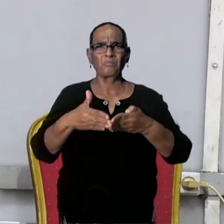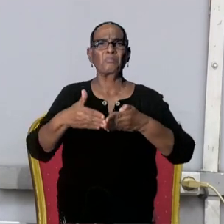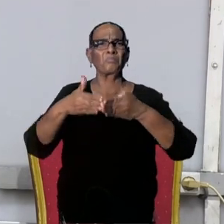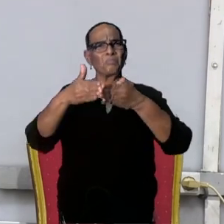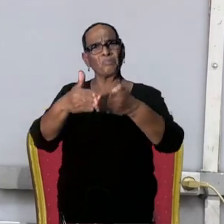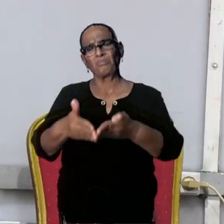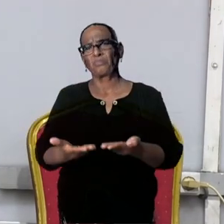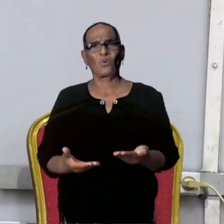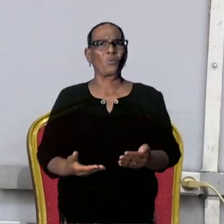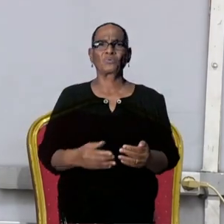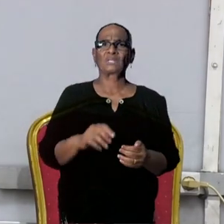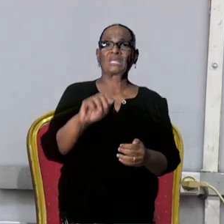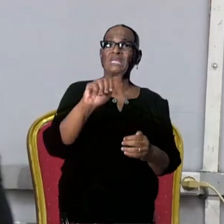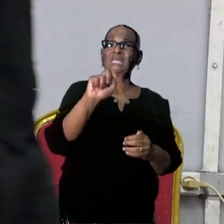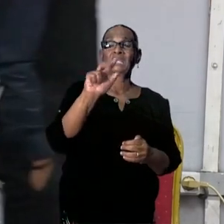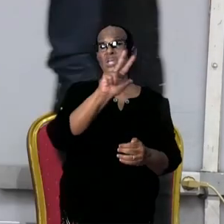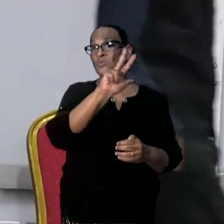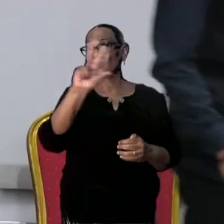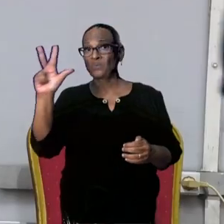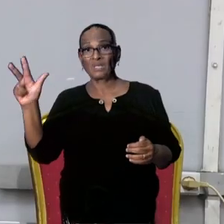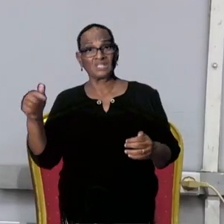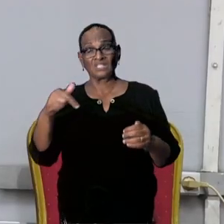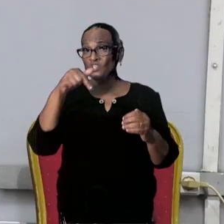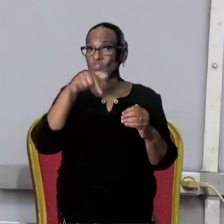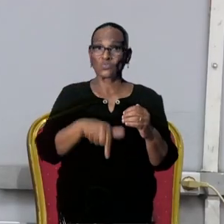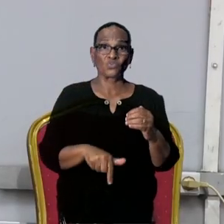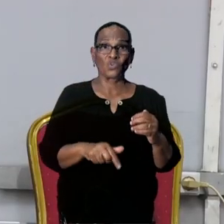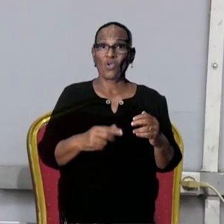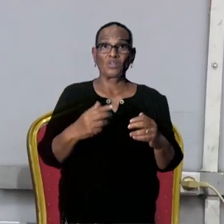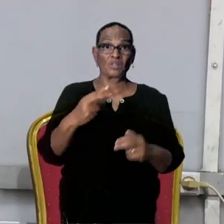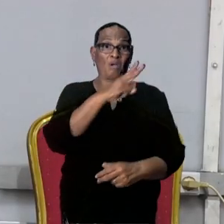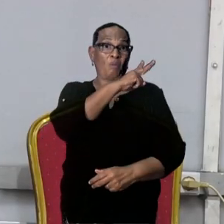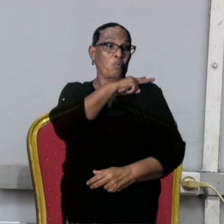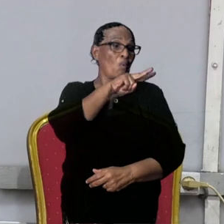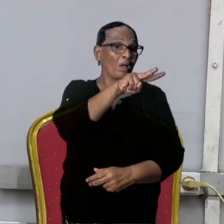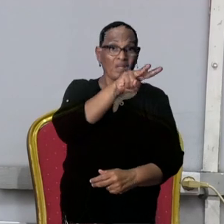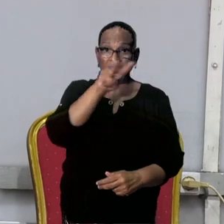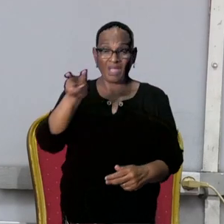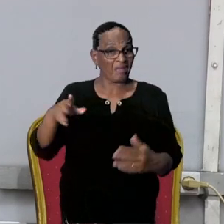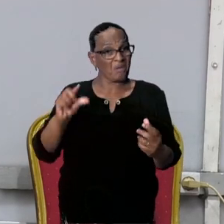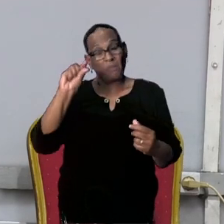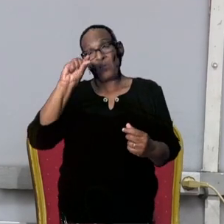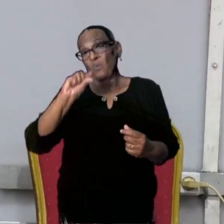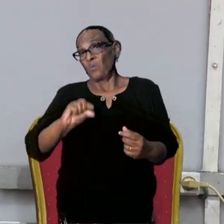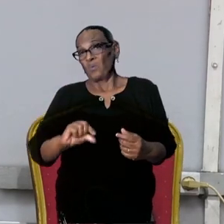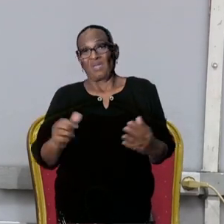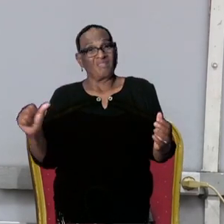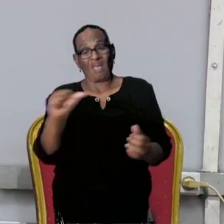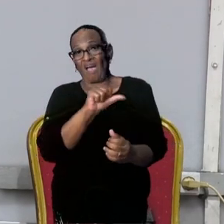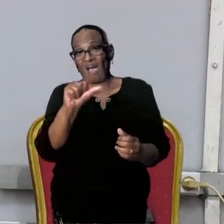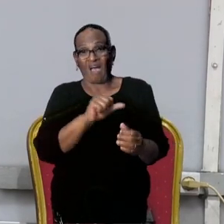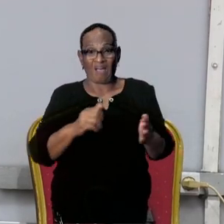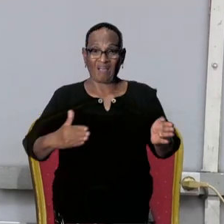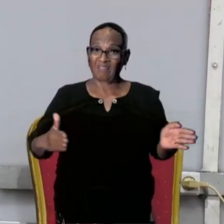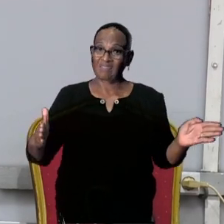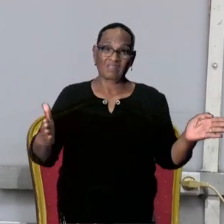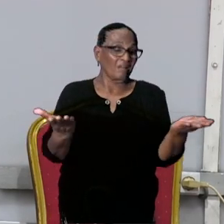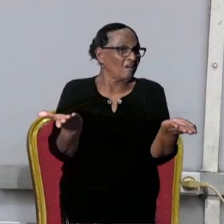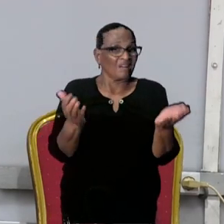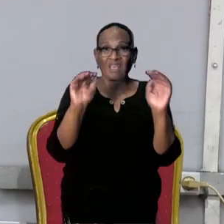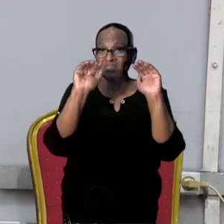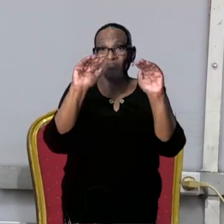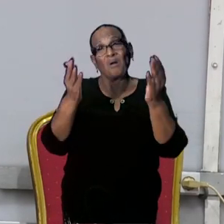het westen of in het zuiden? We horen heel weinig over de bewaking, over de controle bij de andere grenzen. Graag daarover ook meer